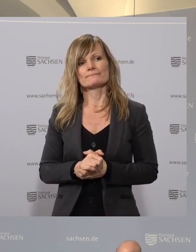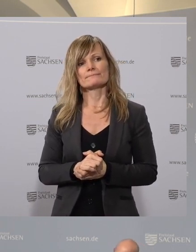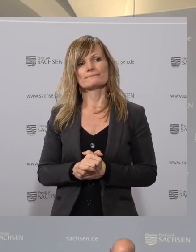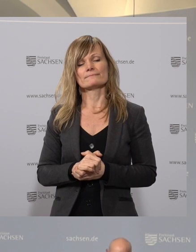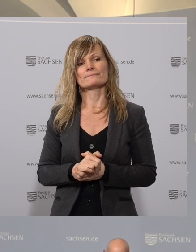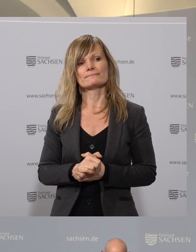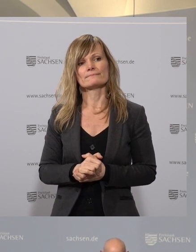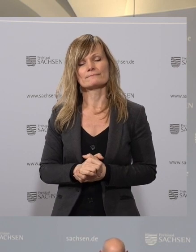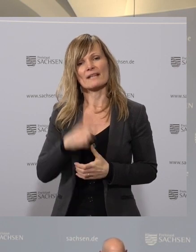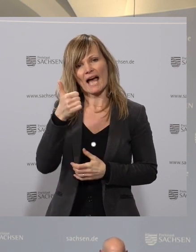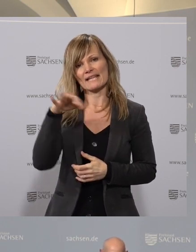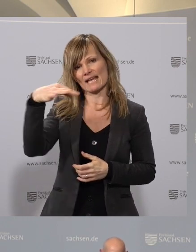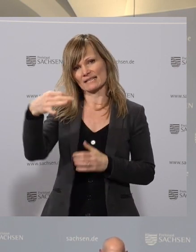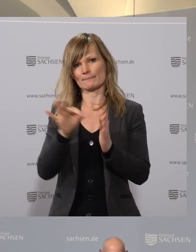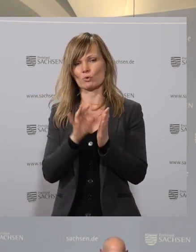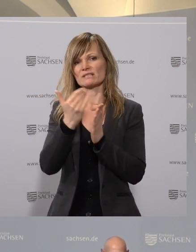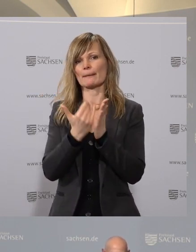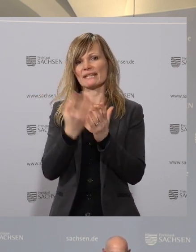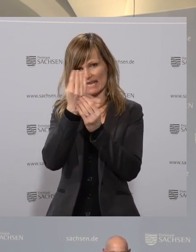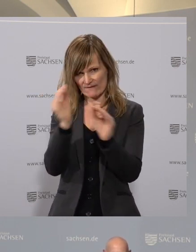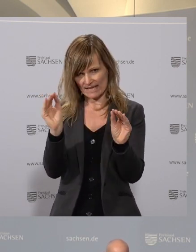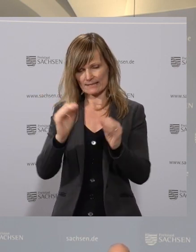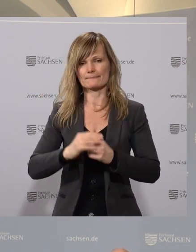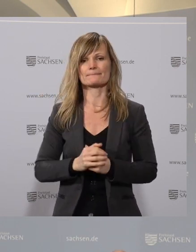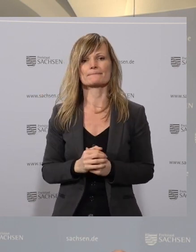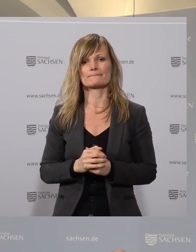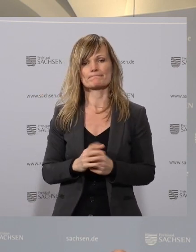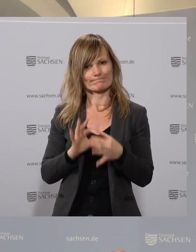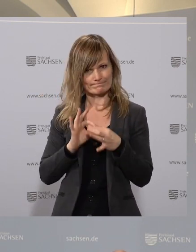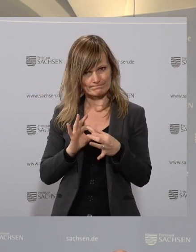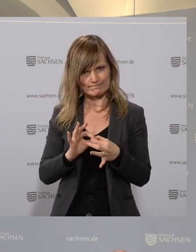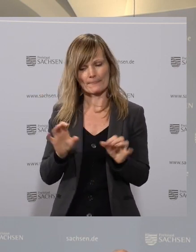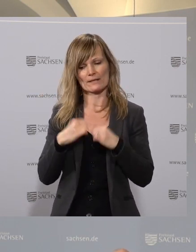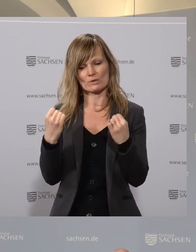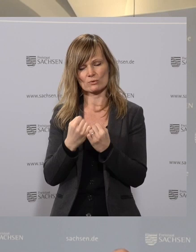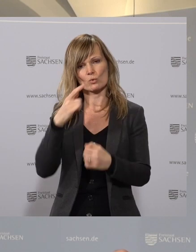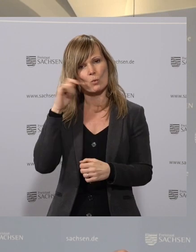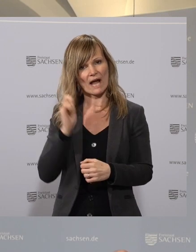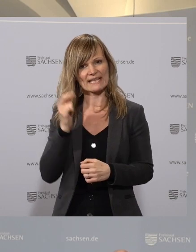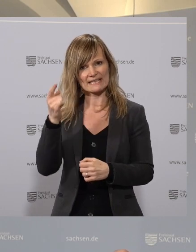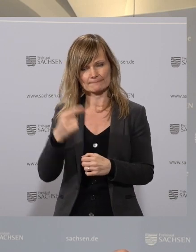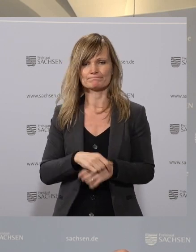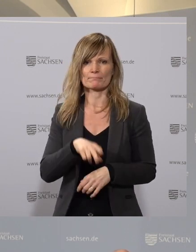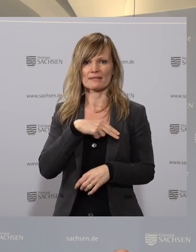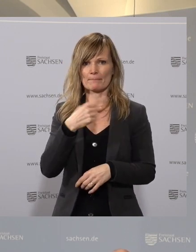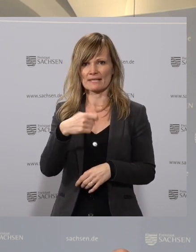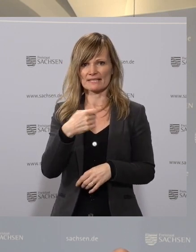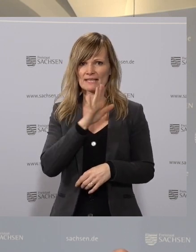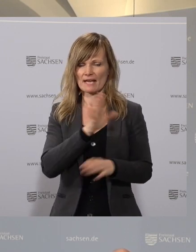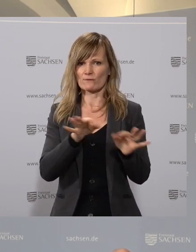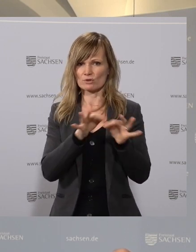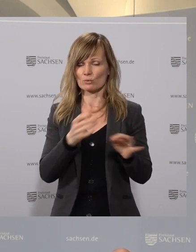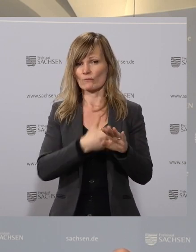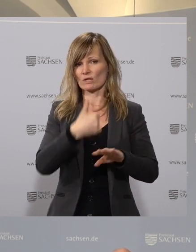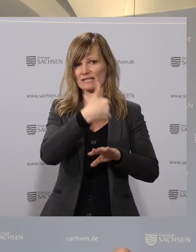Ich habe nur einen einzigen Punkt, einen Terminhinweis. Im Hinblick auf die Situation der Ukraine hat der Ministerpräsident in seiner Funktion